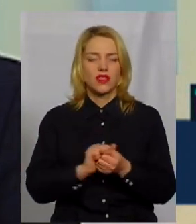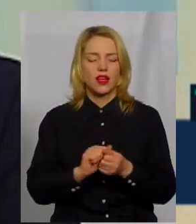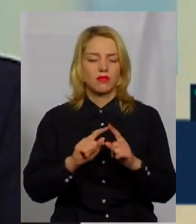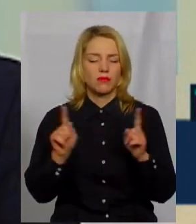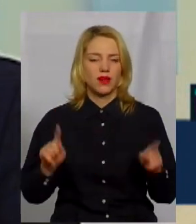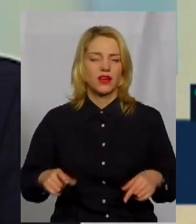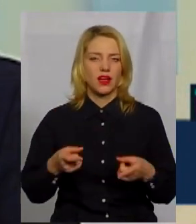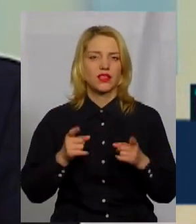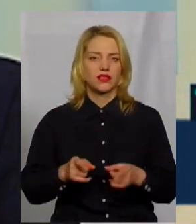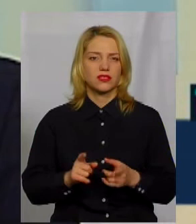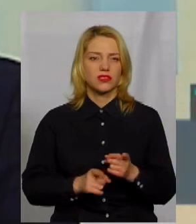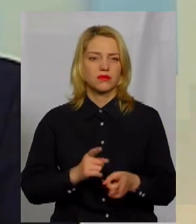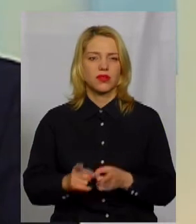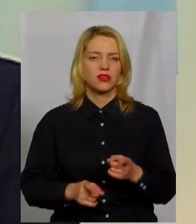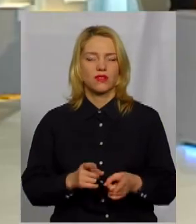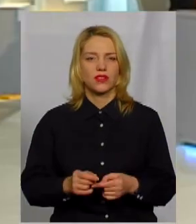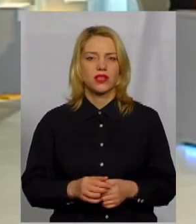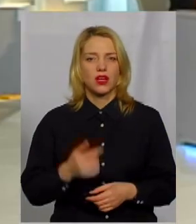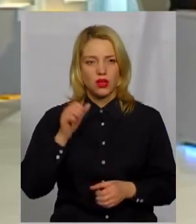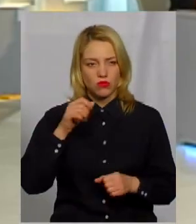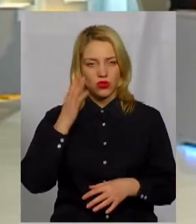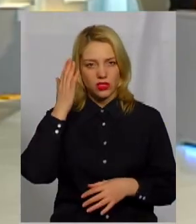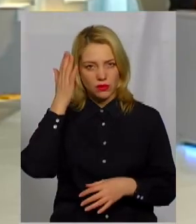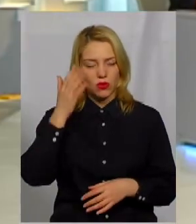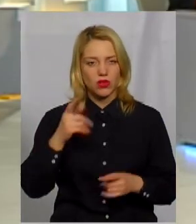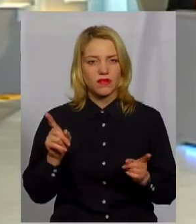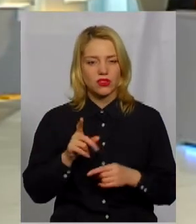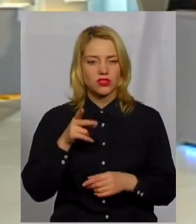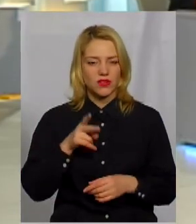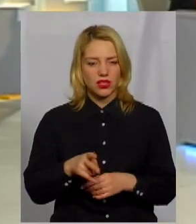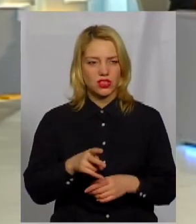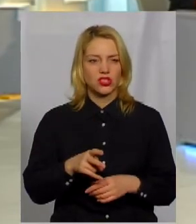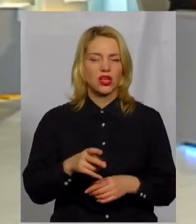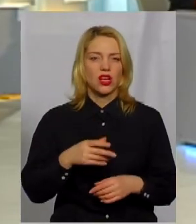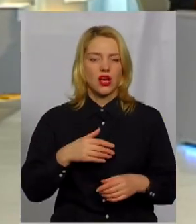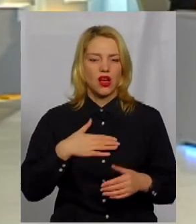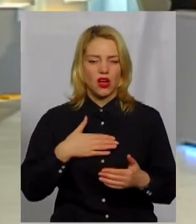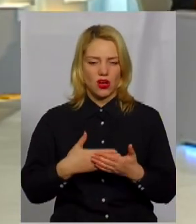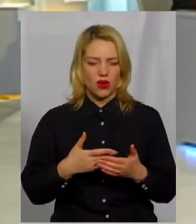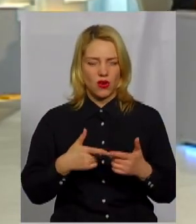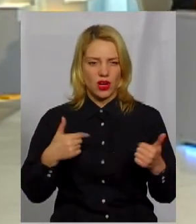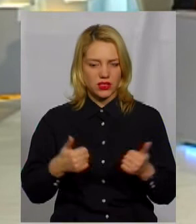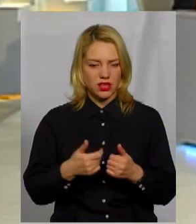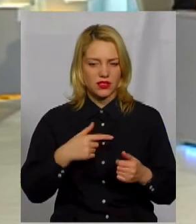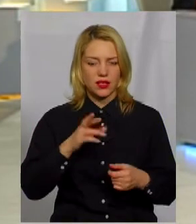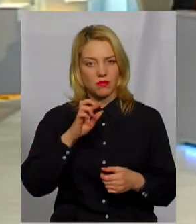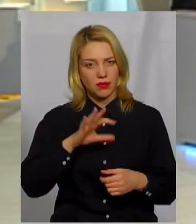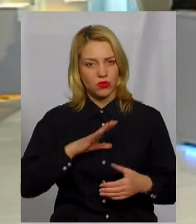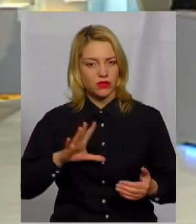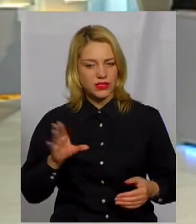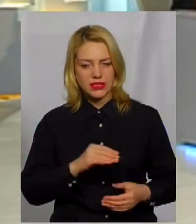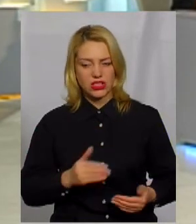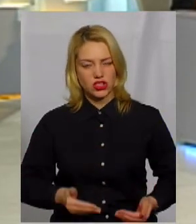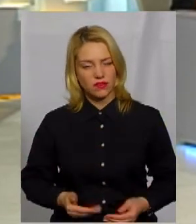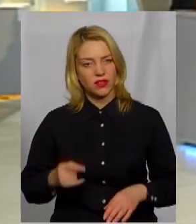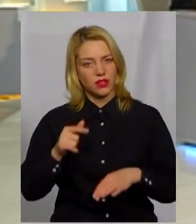а дійсно змінювали. Ми можемо з'явити, якби дві тисячі громадських організацій всі були живими, діючими, мабуть, у нас життя взагалі по іншому. Так, б